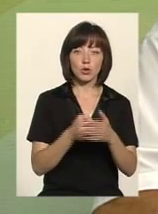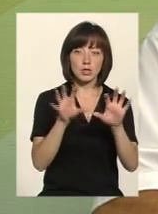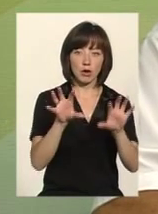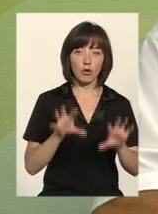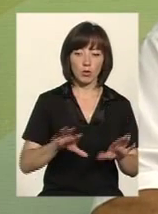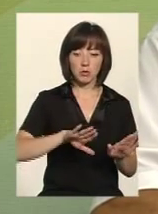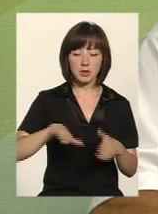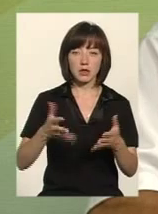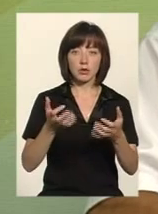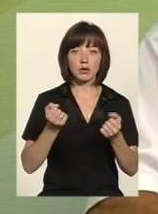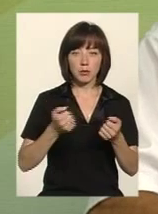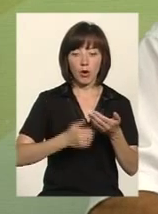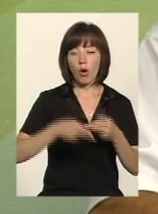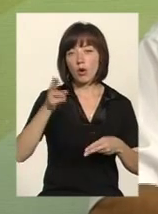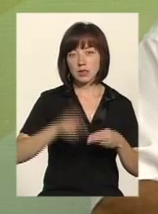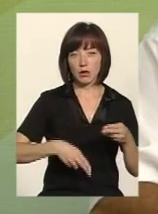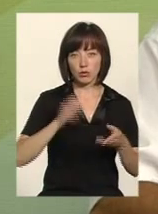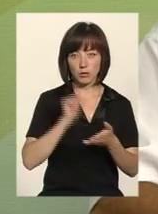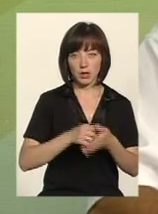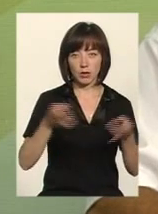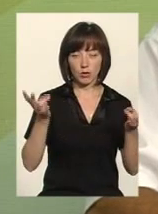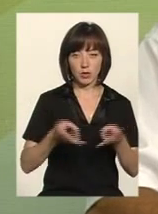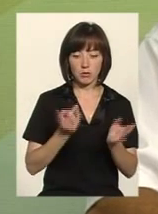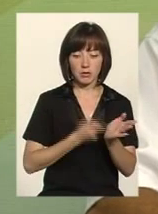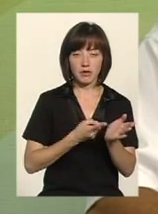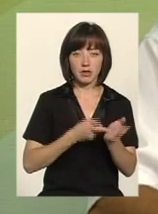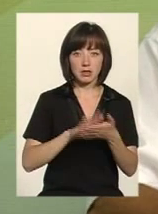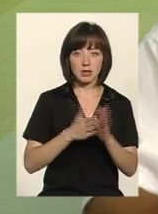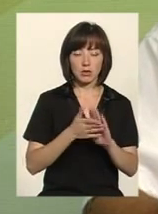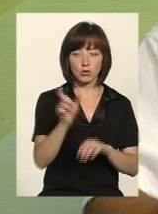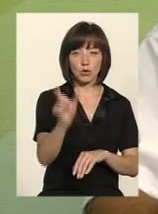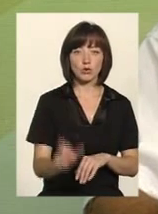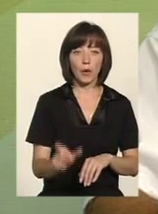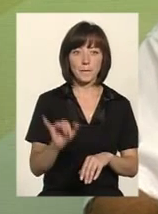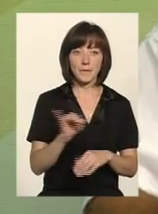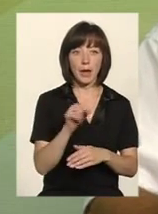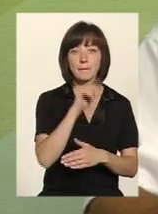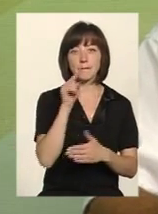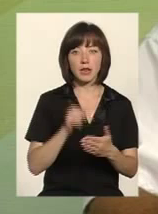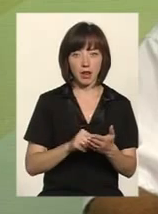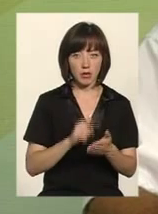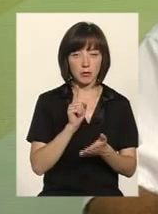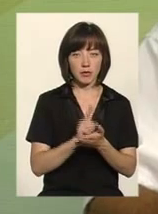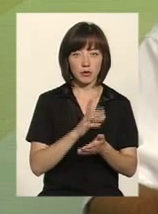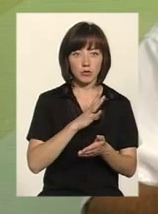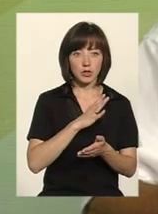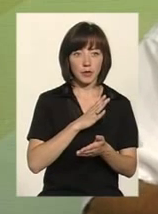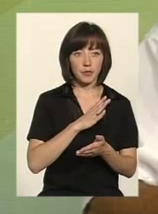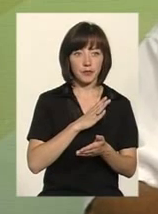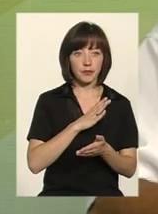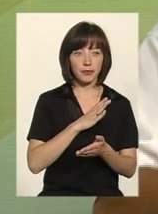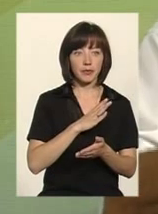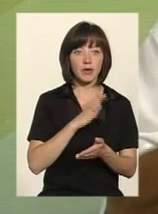після отримання останнього документа необхідного для того, щоб підтвердити статус цієї особи, і питання, безперечно, повинно бути, тому що питання